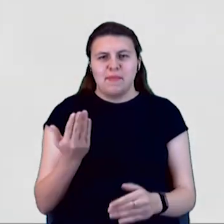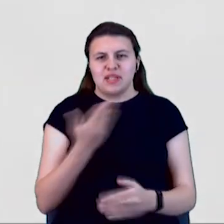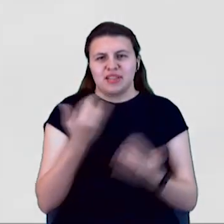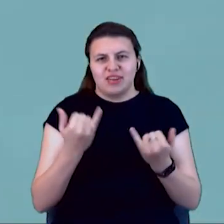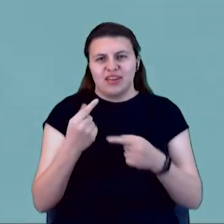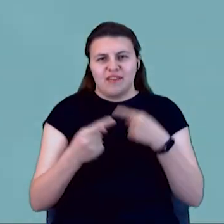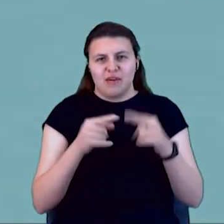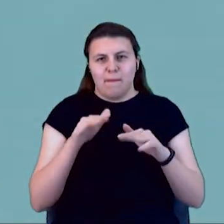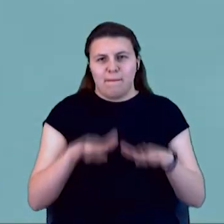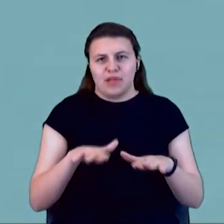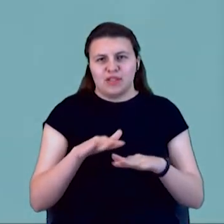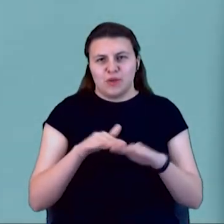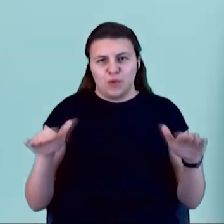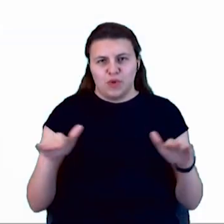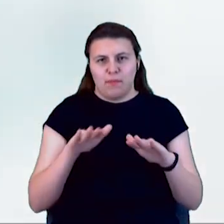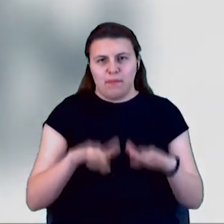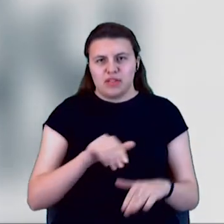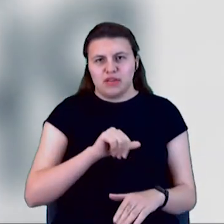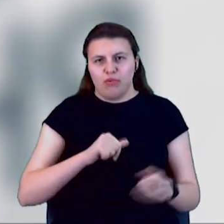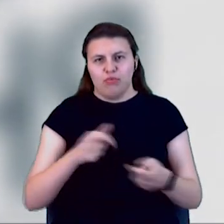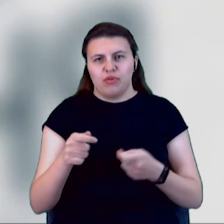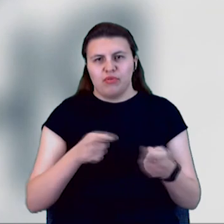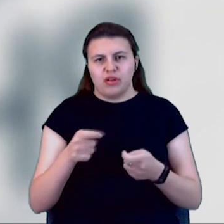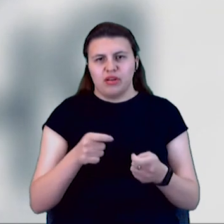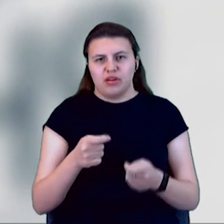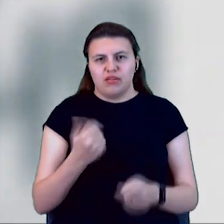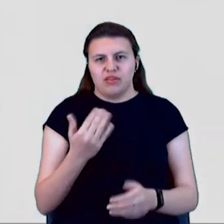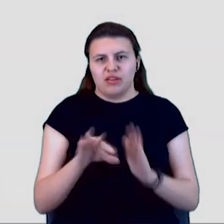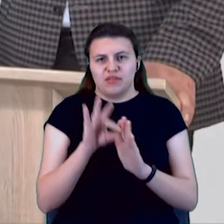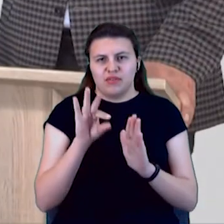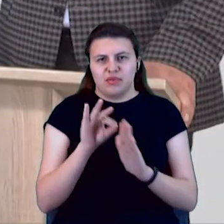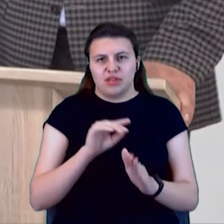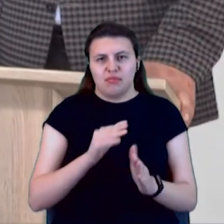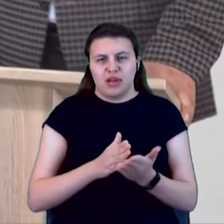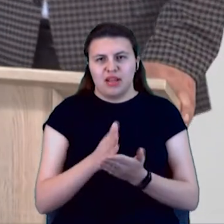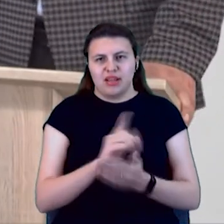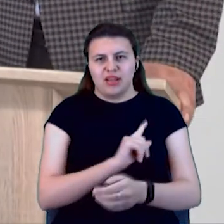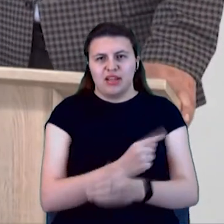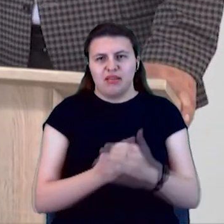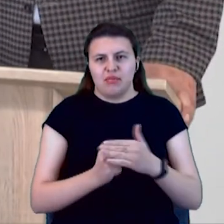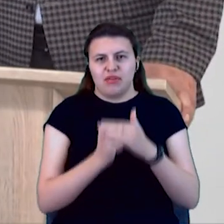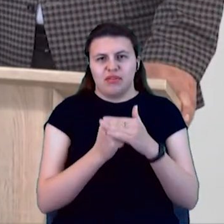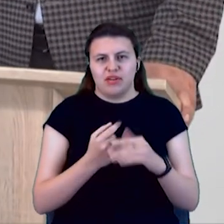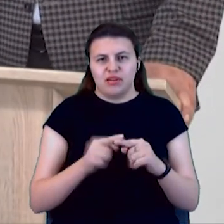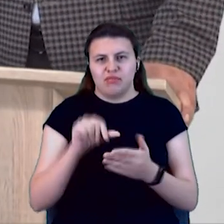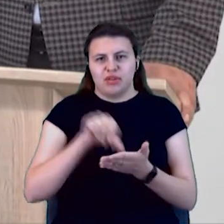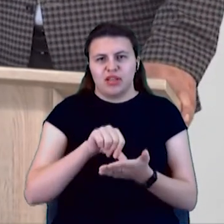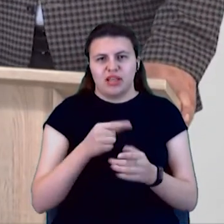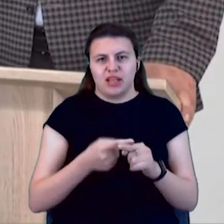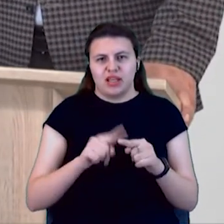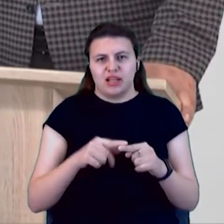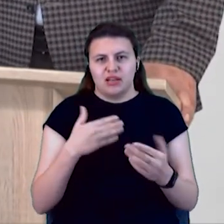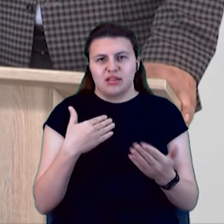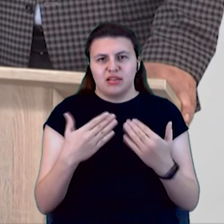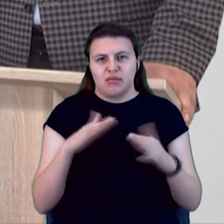про містний рівень і про містне самовуправлення. Ви вже для себе вибрали цю політичну силу і платформу, від которой боротируєтесь? Правильно, і це касається конкретно